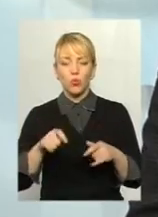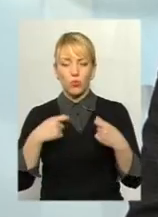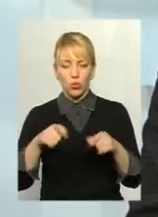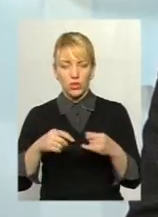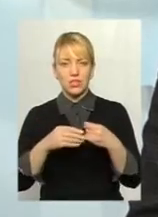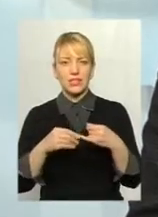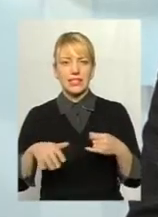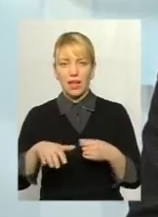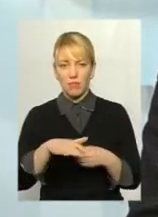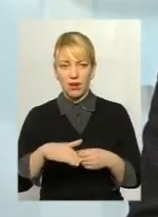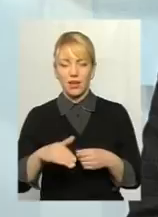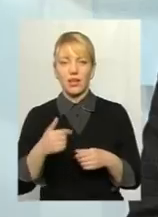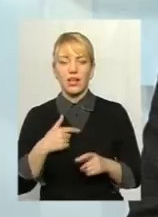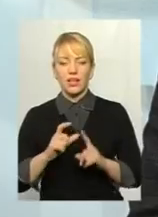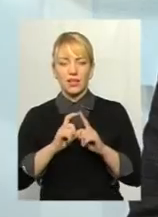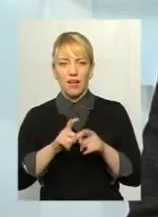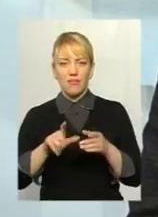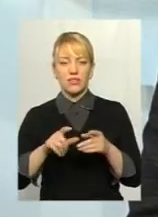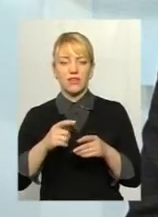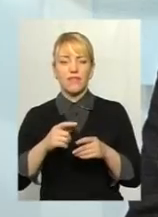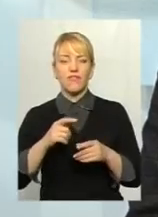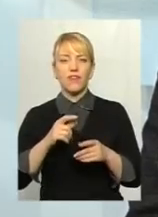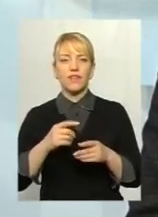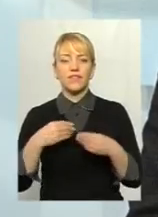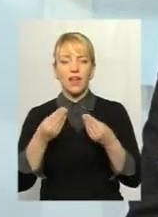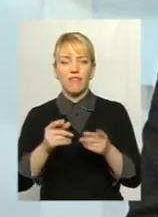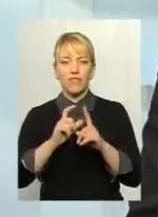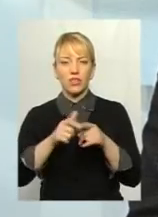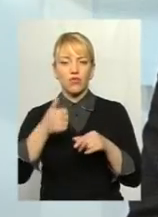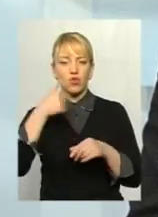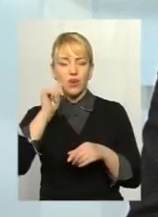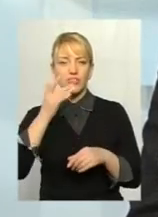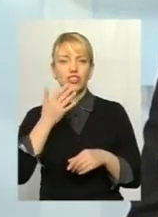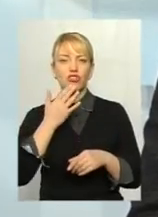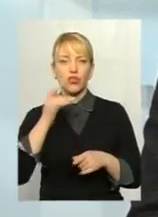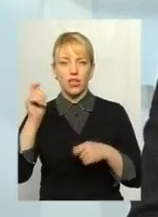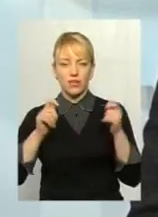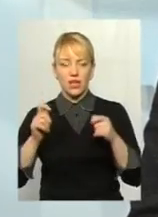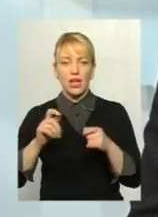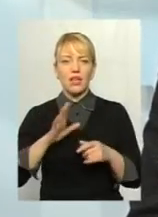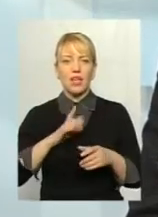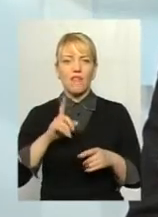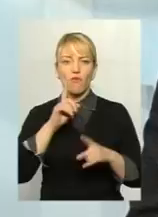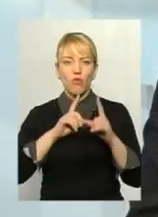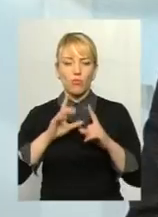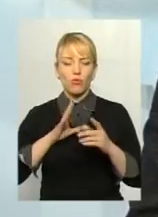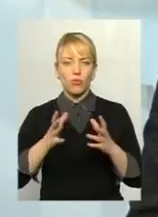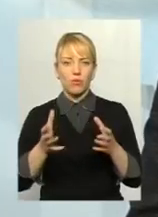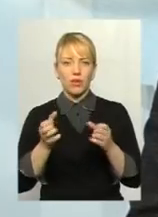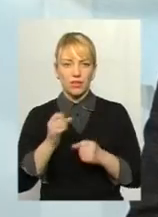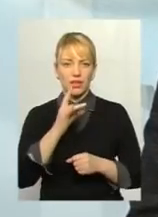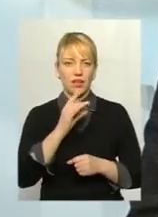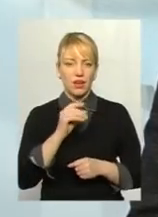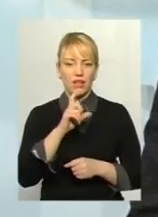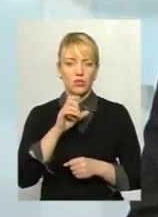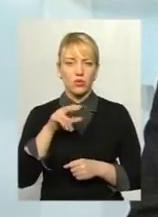дав відповідь вчорашній національний український форум. Форум прийняв резолюцію, який сказав, що сьогодні торгувати